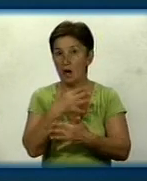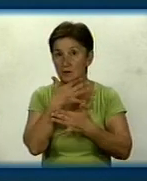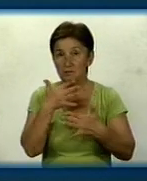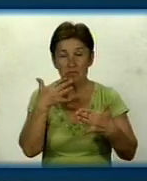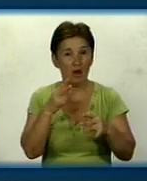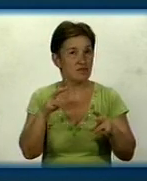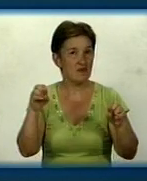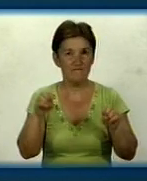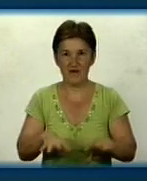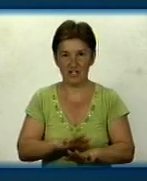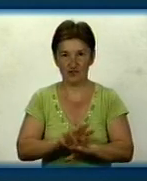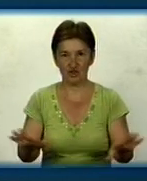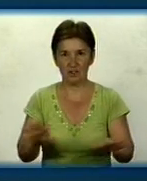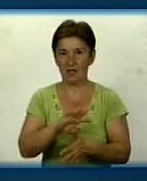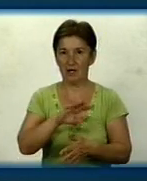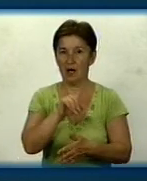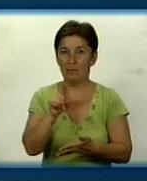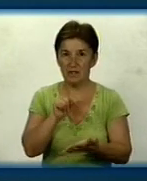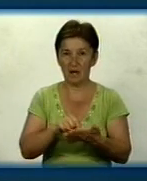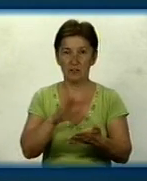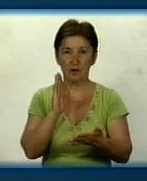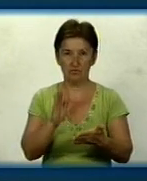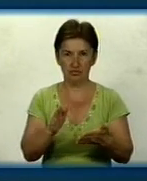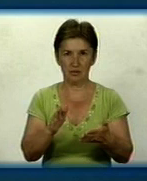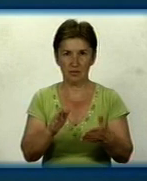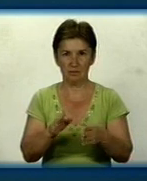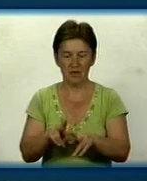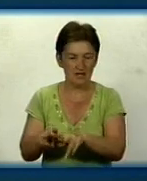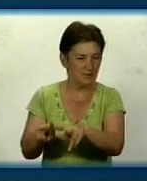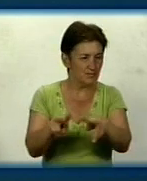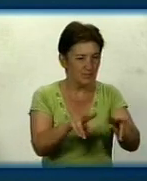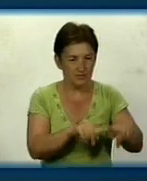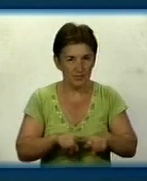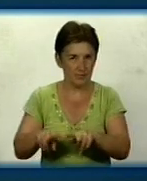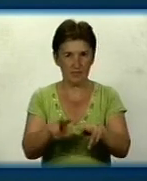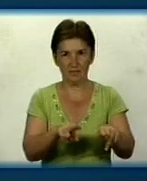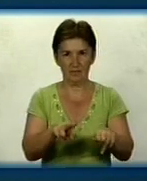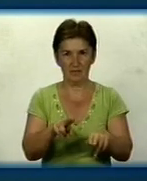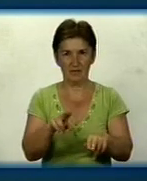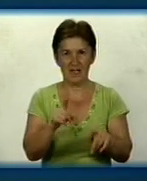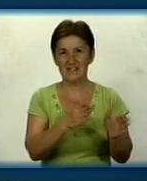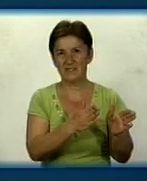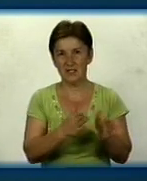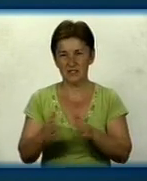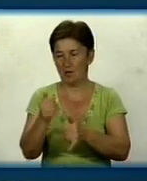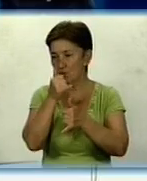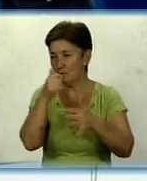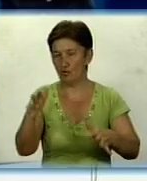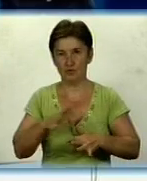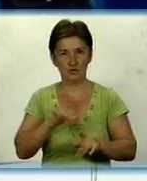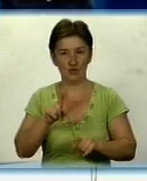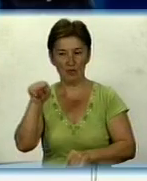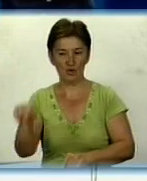невирішених питань, які ми будемо доводити до єдиної якоїсь логічної системи. Адже не може бути так, щоб в